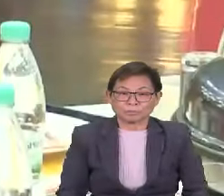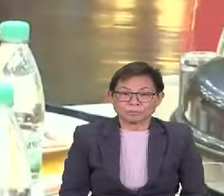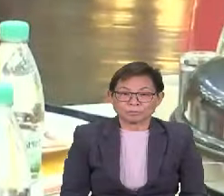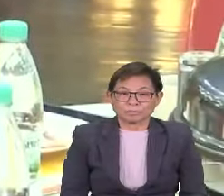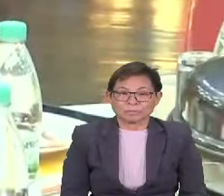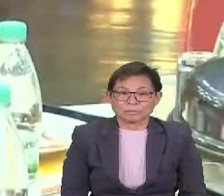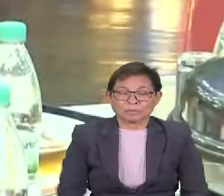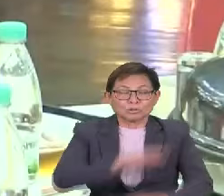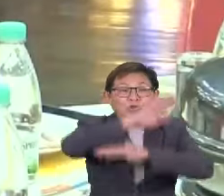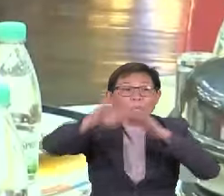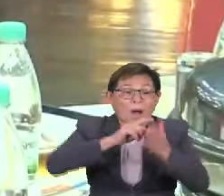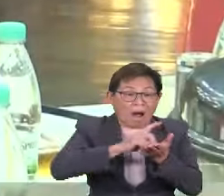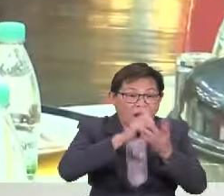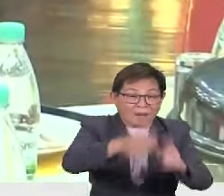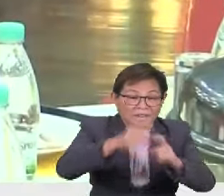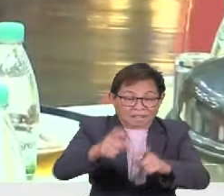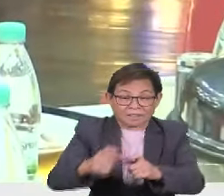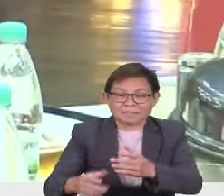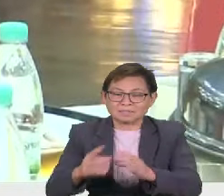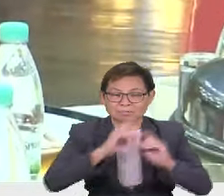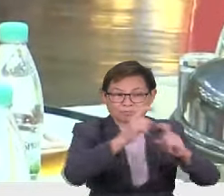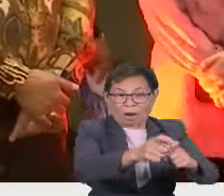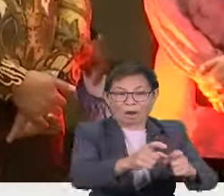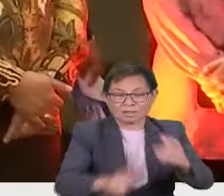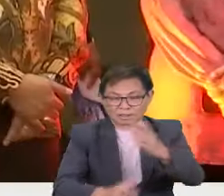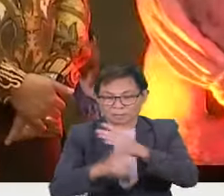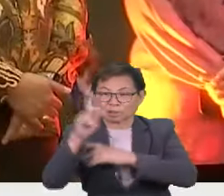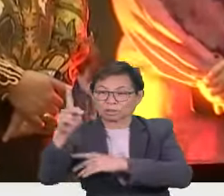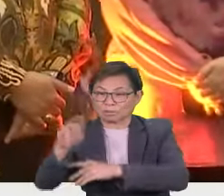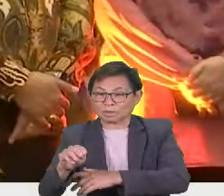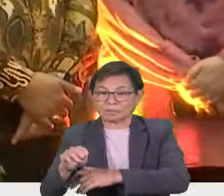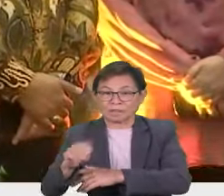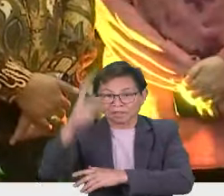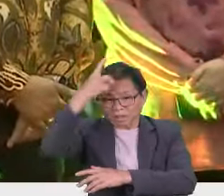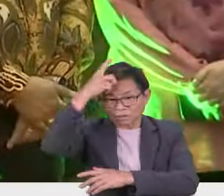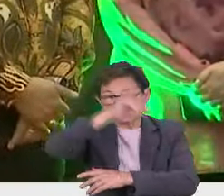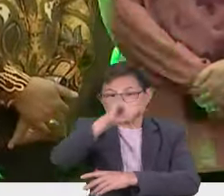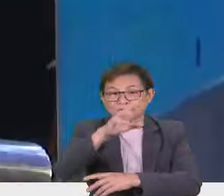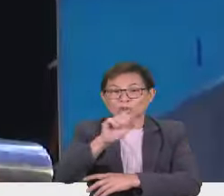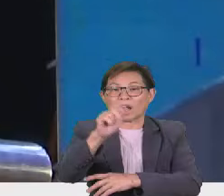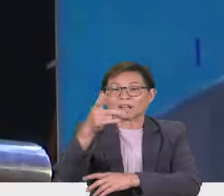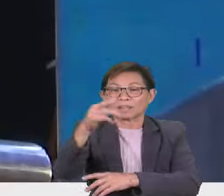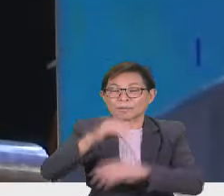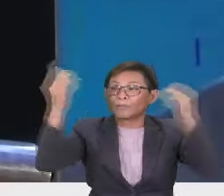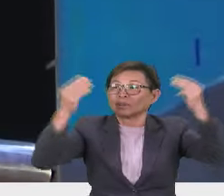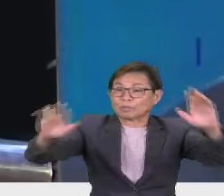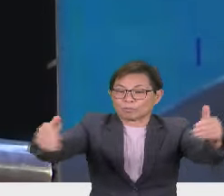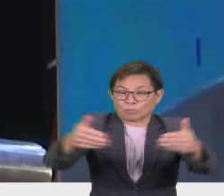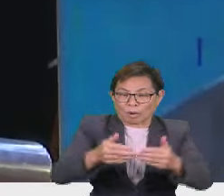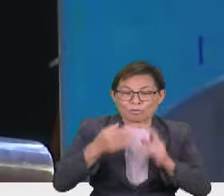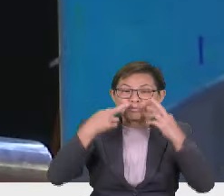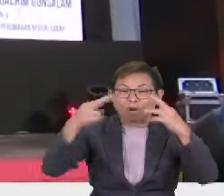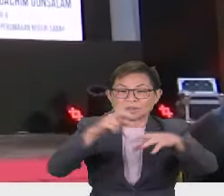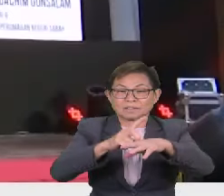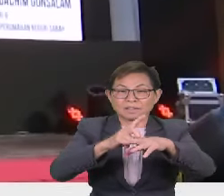Kesemua hadiah pemenang disampaikan timbalan Ketua Menteri Datuk Seripang Limah Dr. Joakim Gunsalam dalam Majlis Penutupan Rasmi